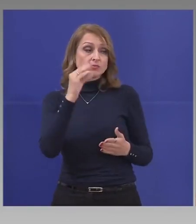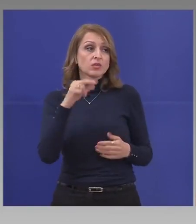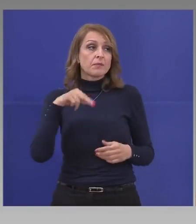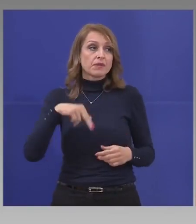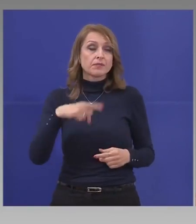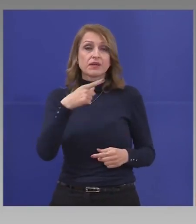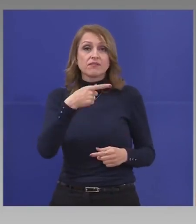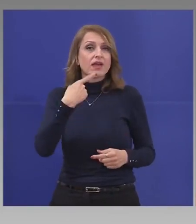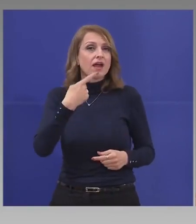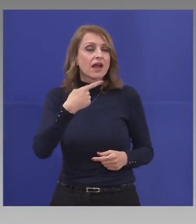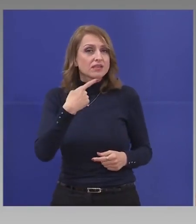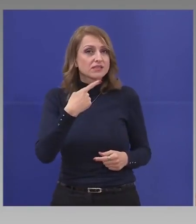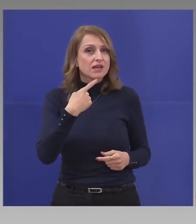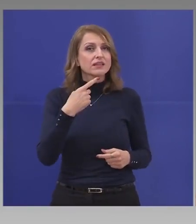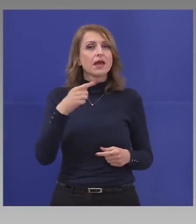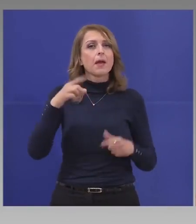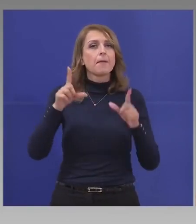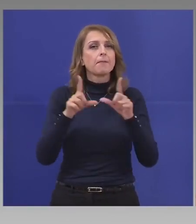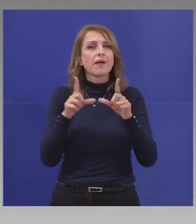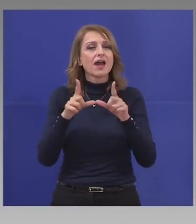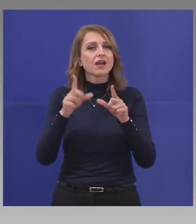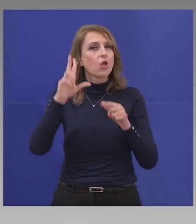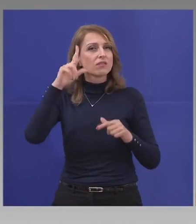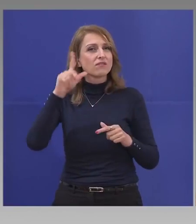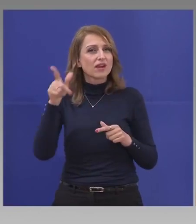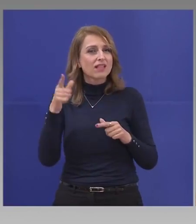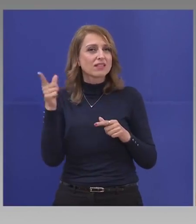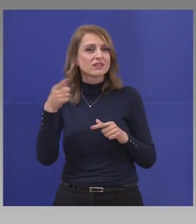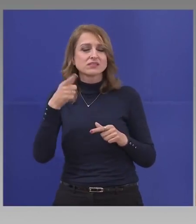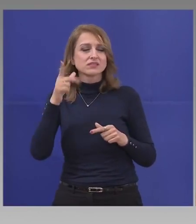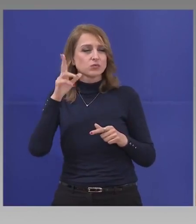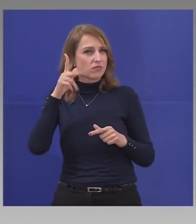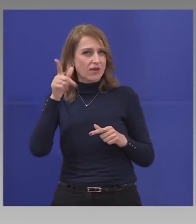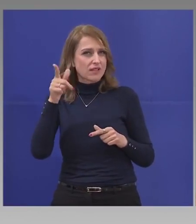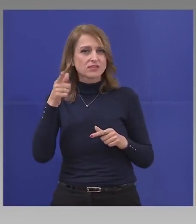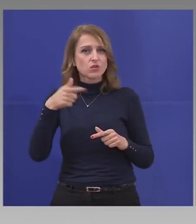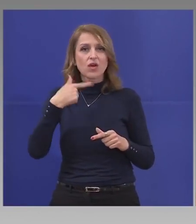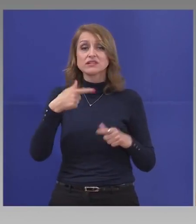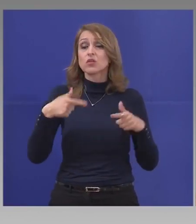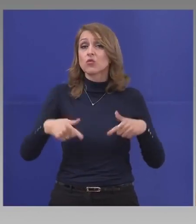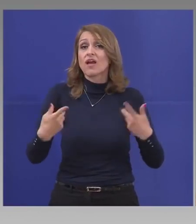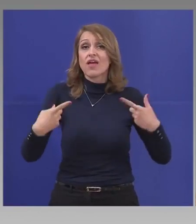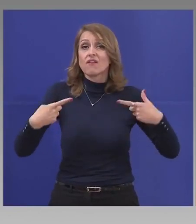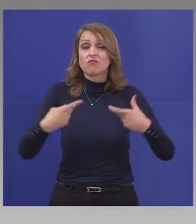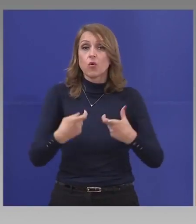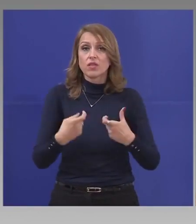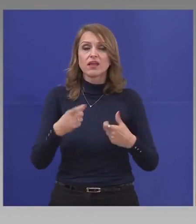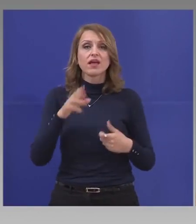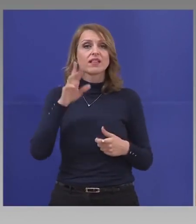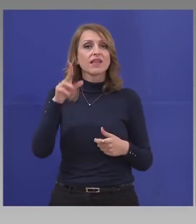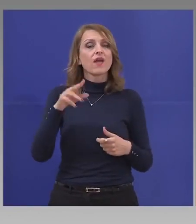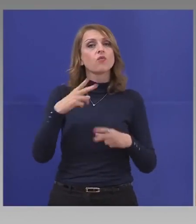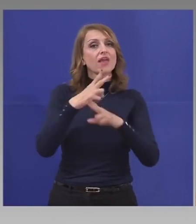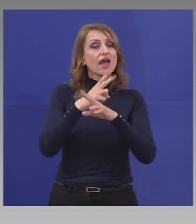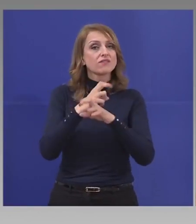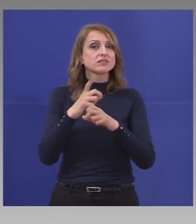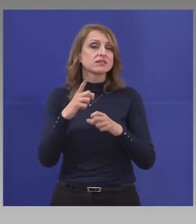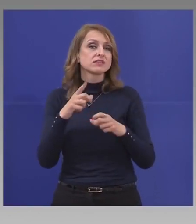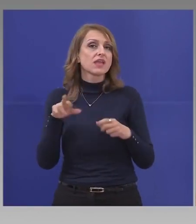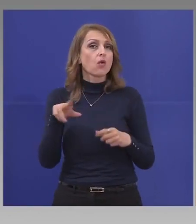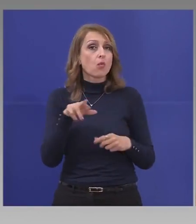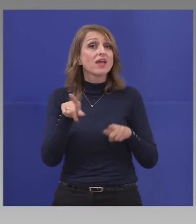цитирахте думите на френския президент Макрон, това е война. Негови австралийски колега Себастиен Курц каза днес същото.